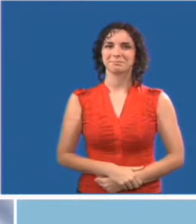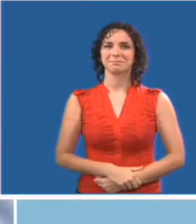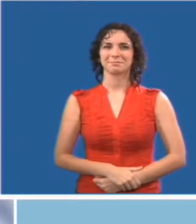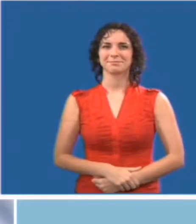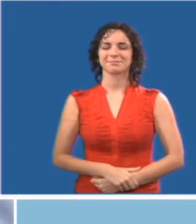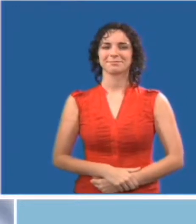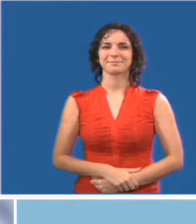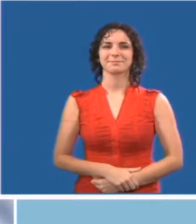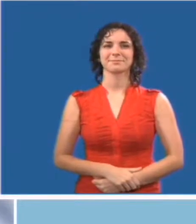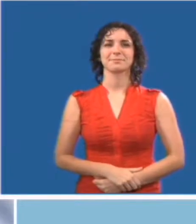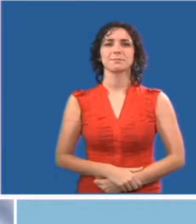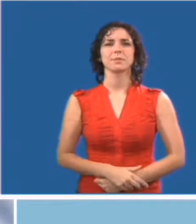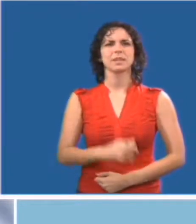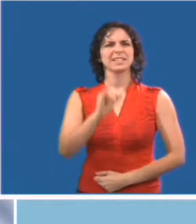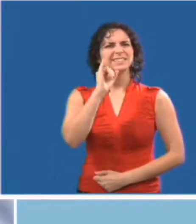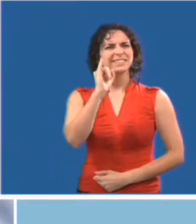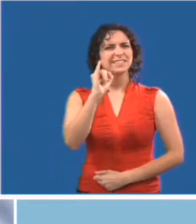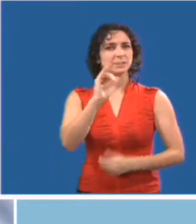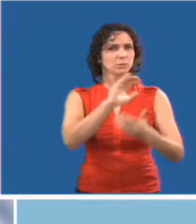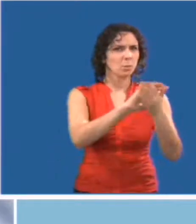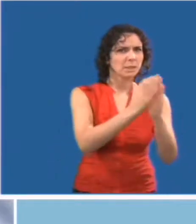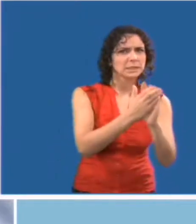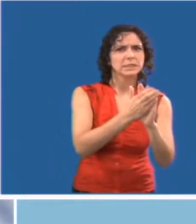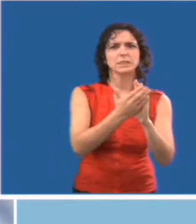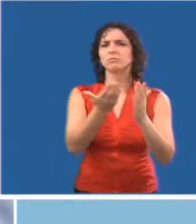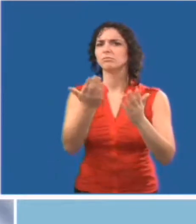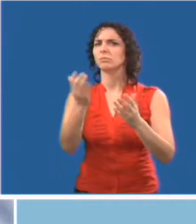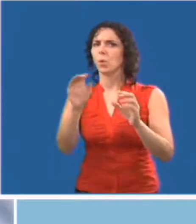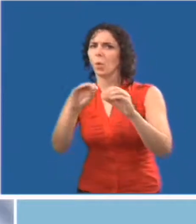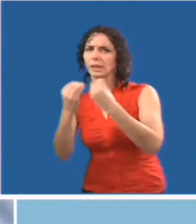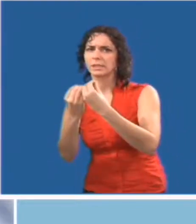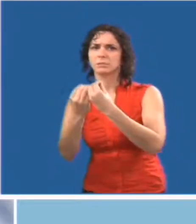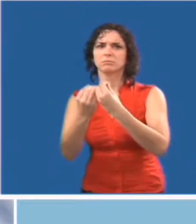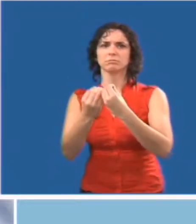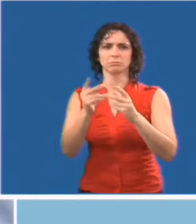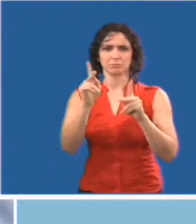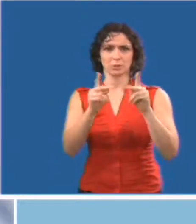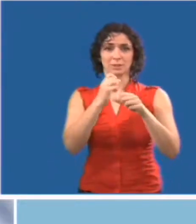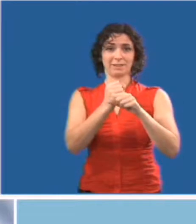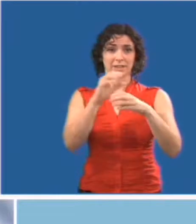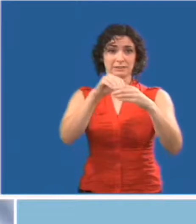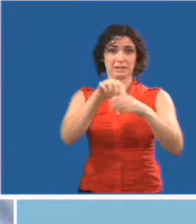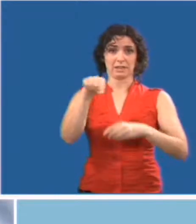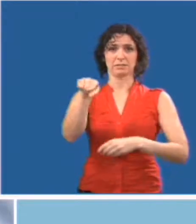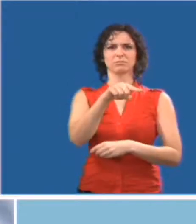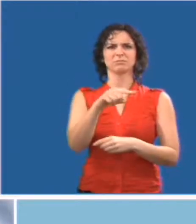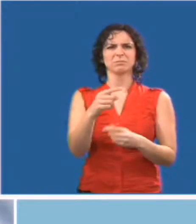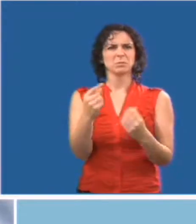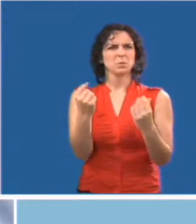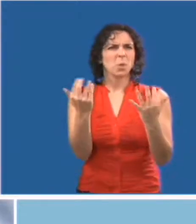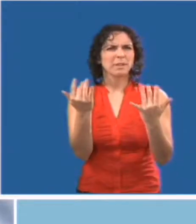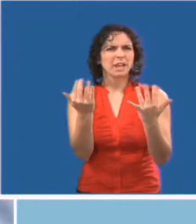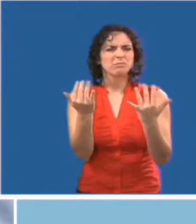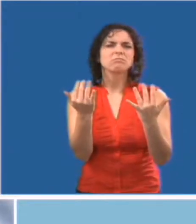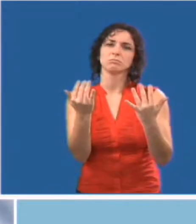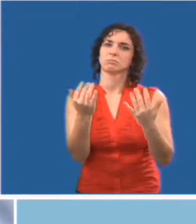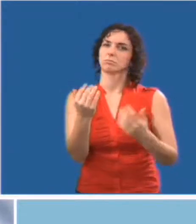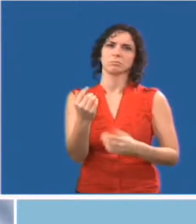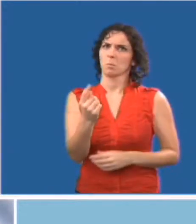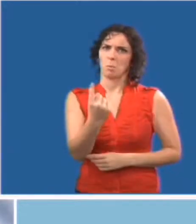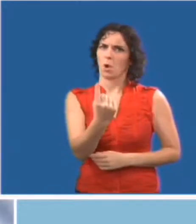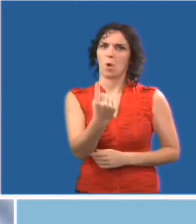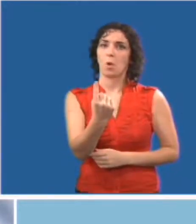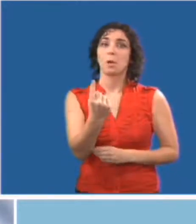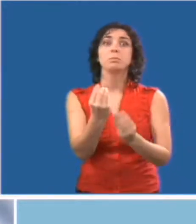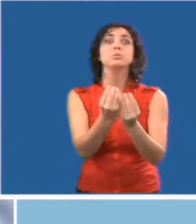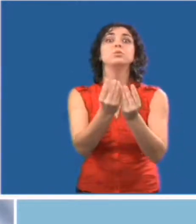de la norme pour les services à la clientèle d'ici le 1er janvier 2010. Les conseils scolaires